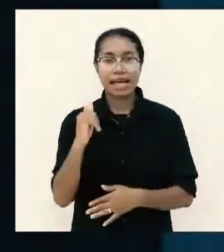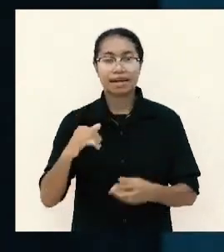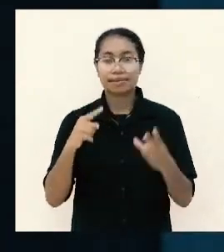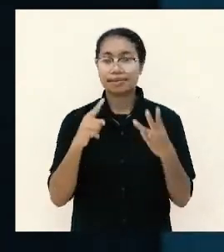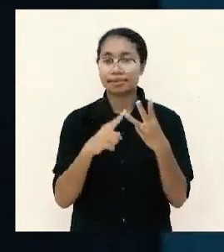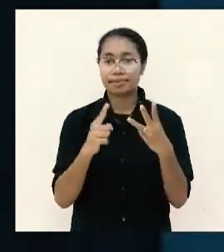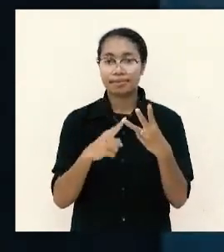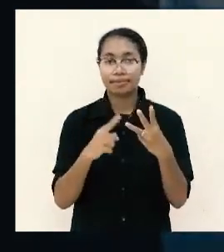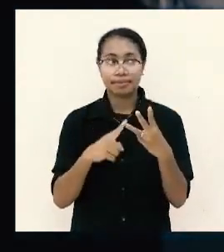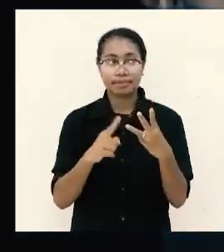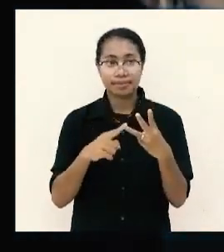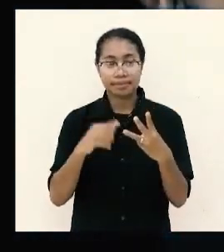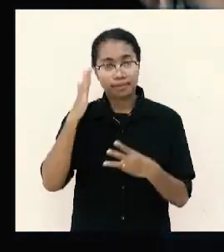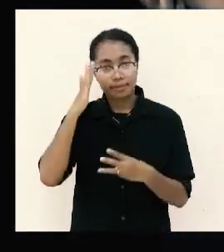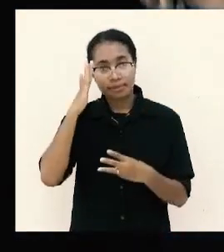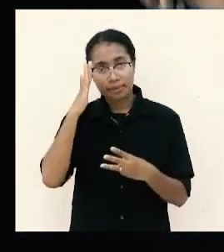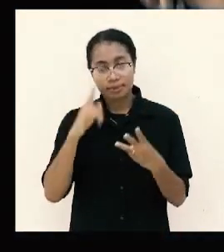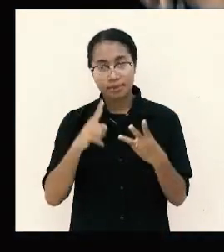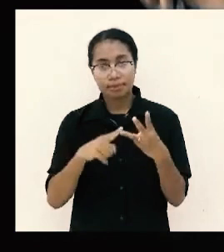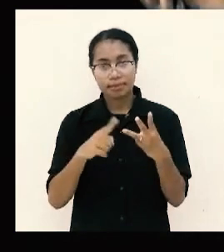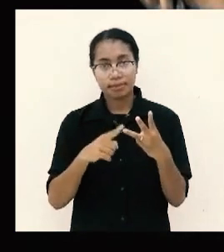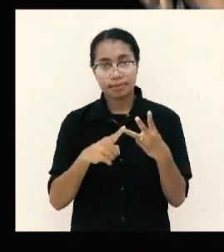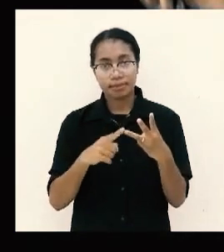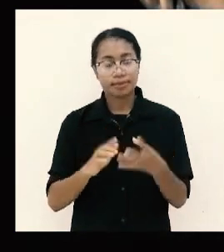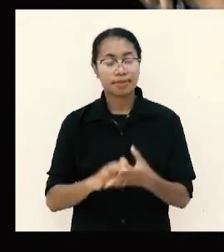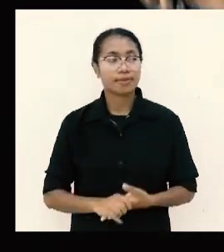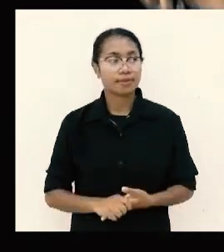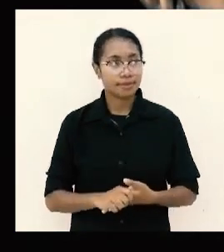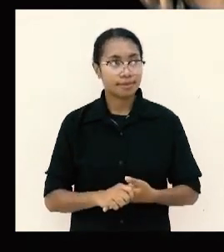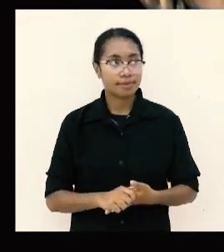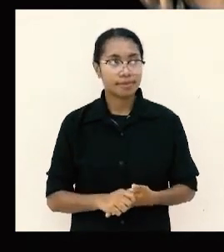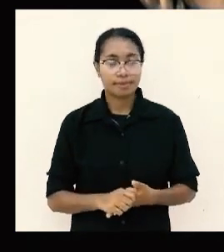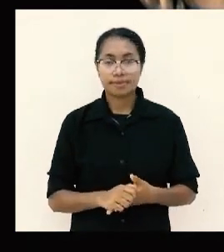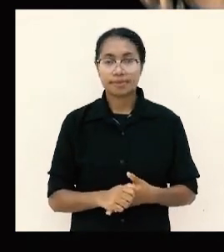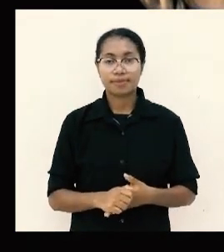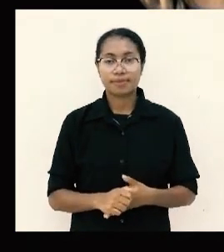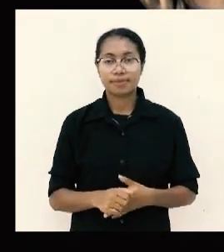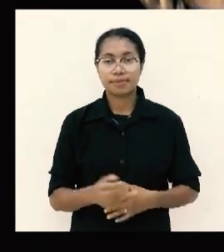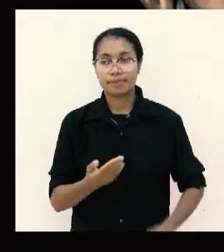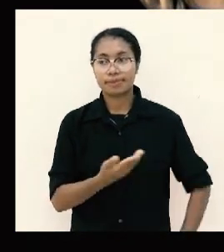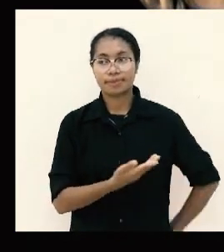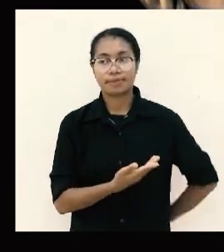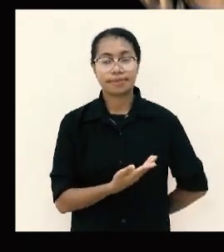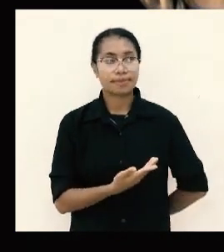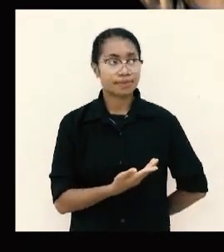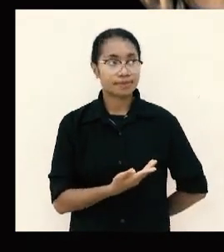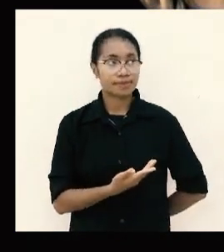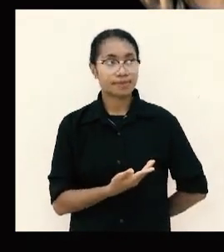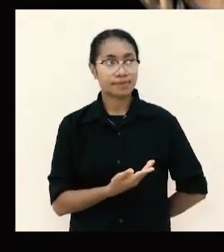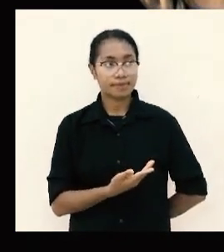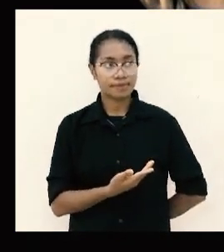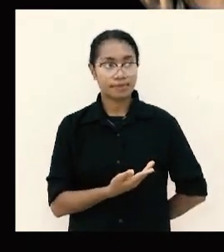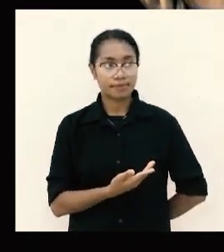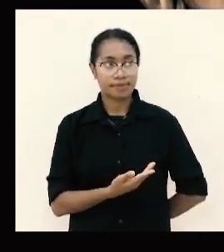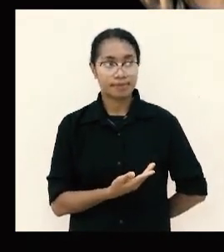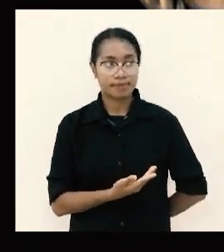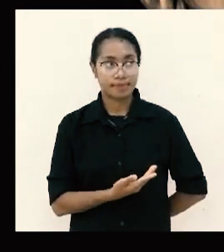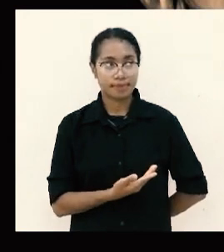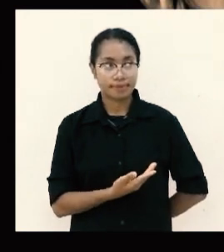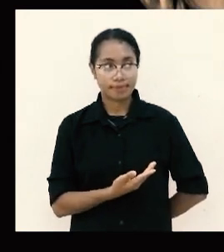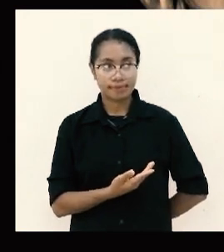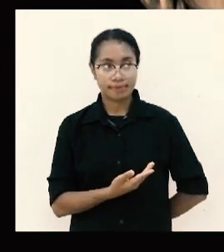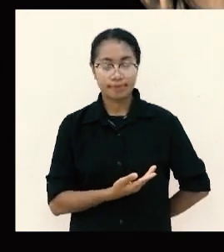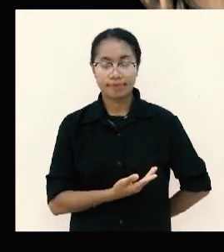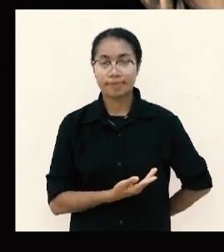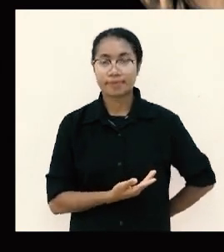Paulus menyatakan penghargaannya atas pemberian jemaat Filipi itu